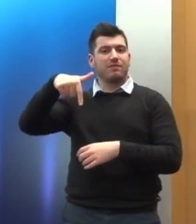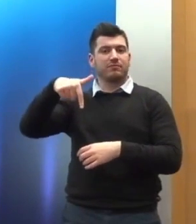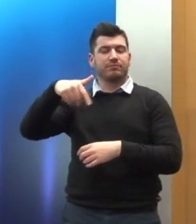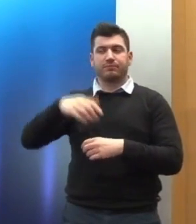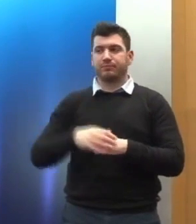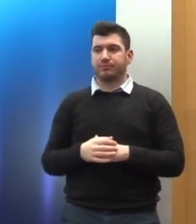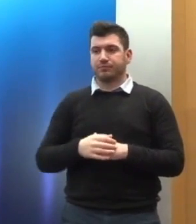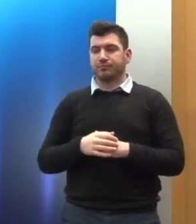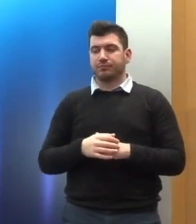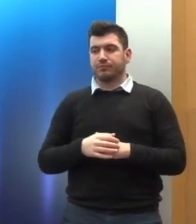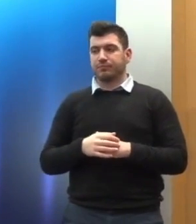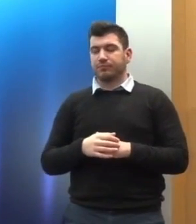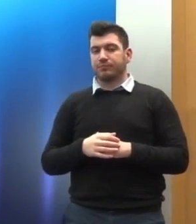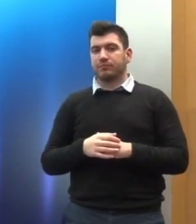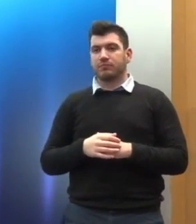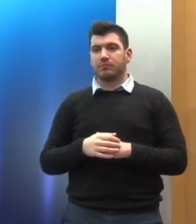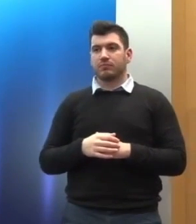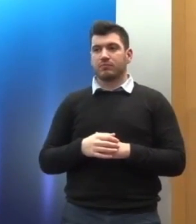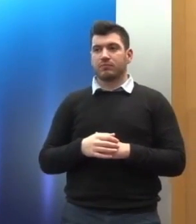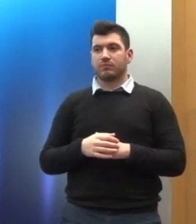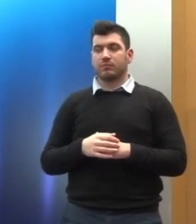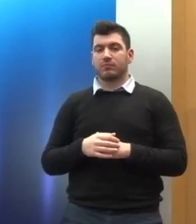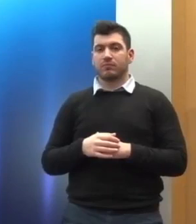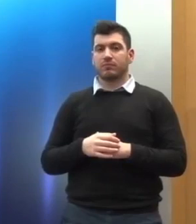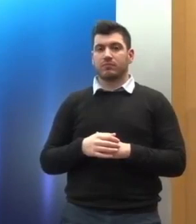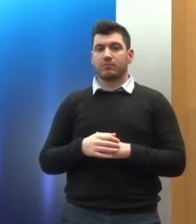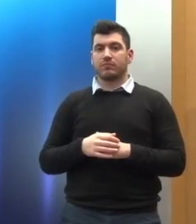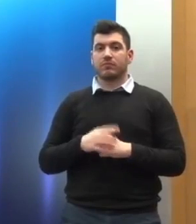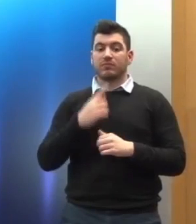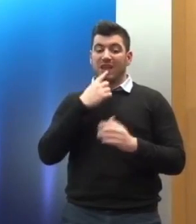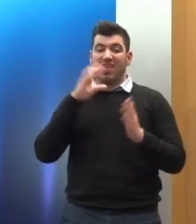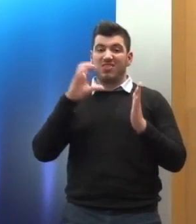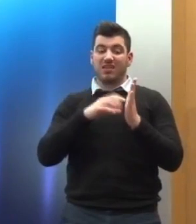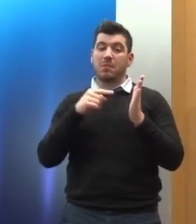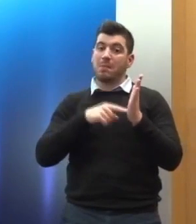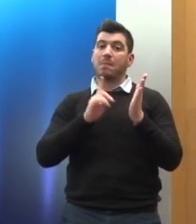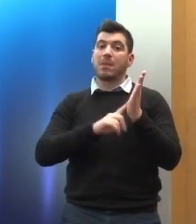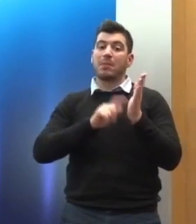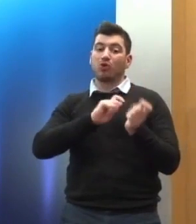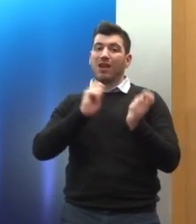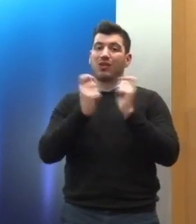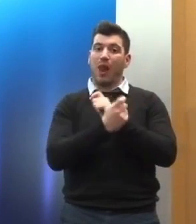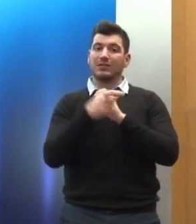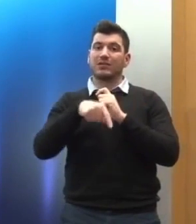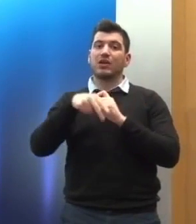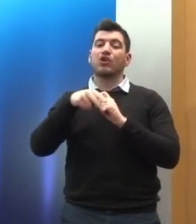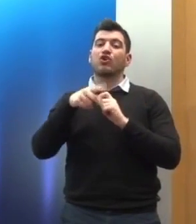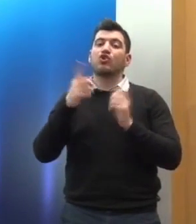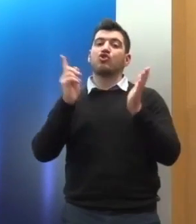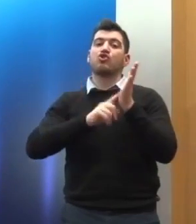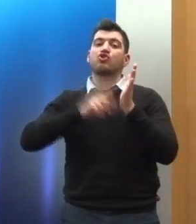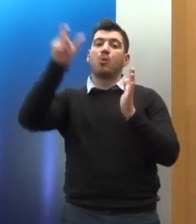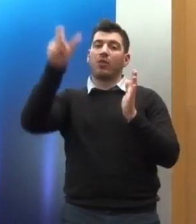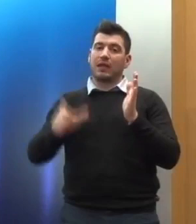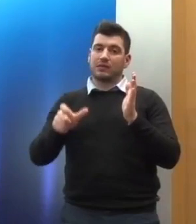αν δεν έχει μεσολαβήσει η παρέβαση του νομοθέτη. Δεν ισχύει όμως αυτό για την